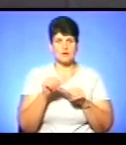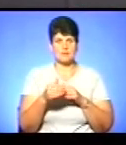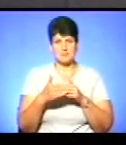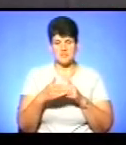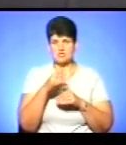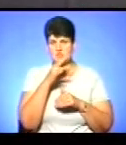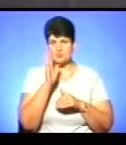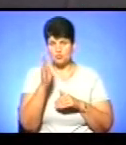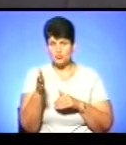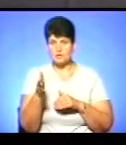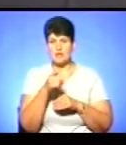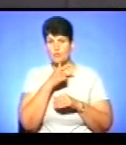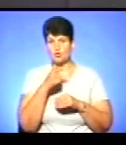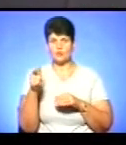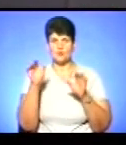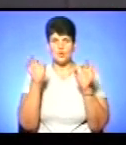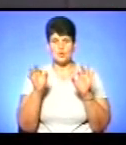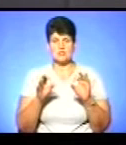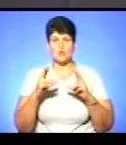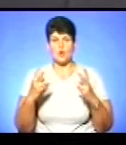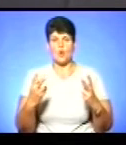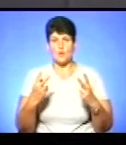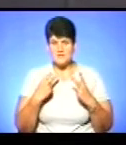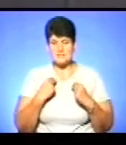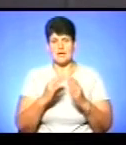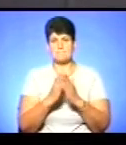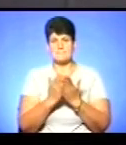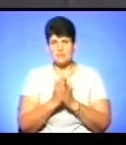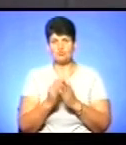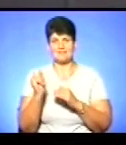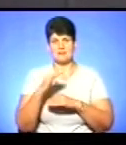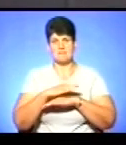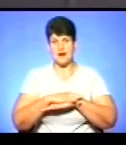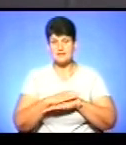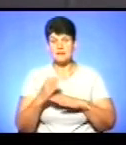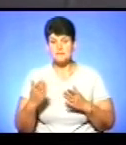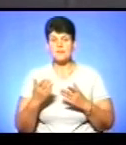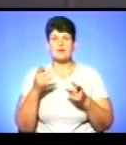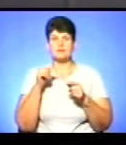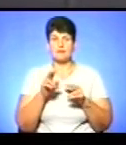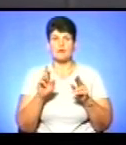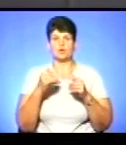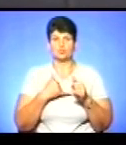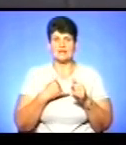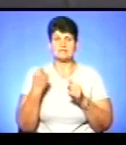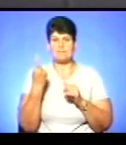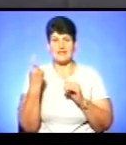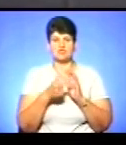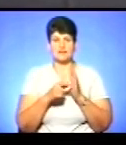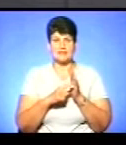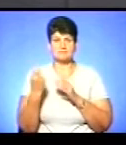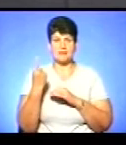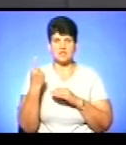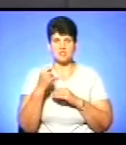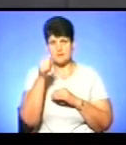часом буде, але впродовж осені обіцяють і підручники, і парти. Але так, як в нас перший клас, перший місяць – це